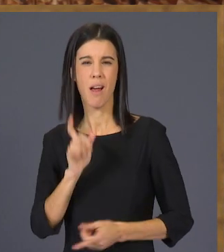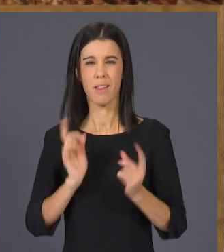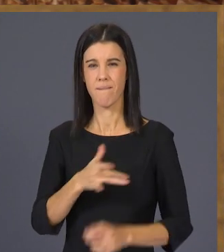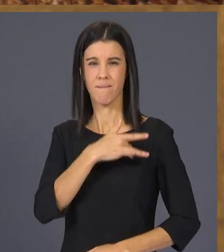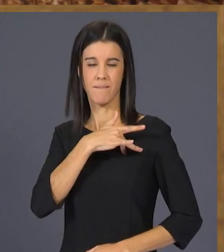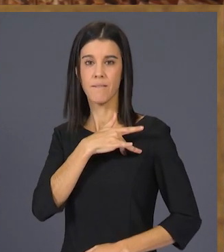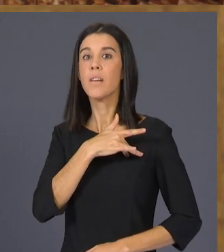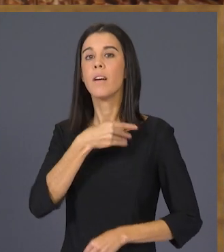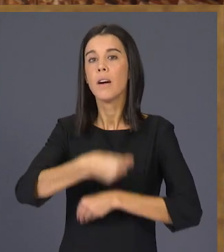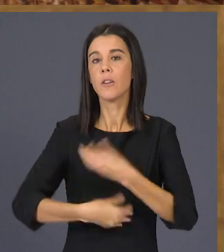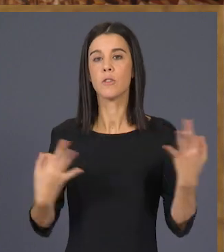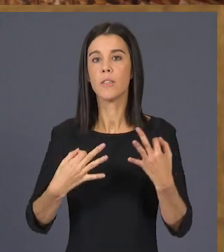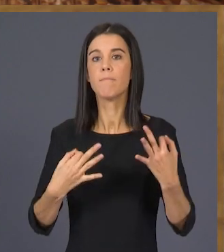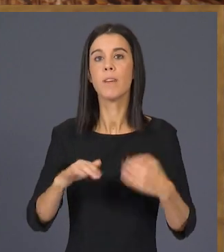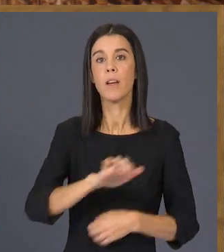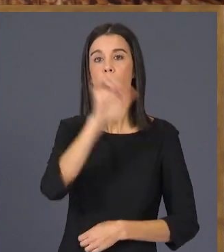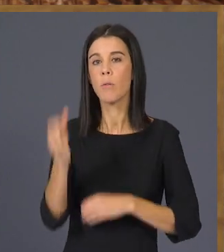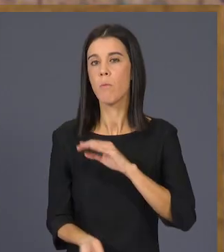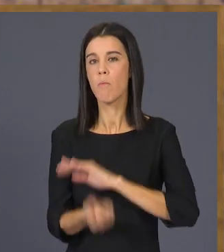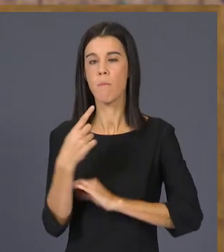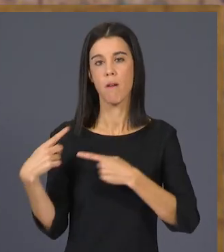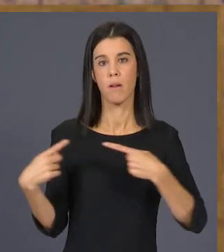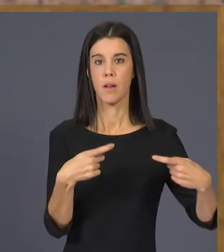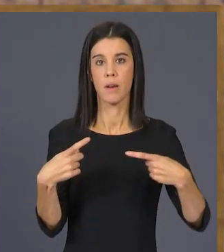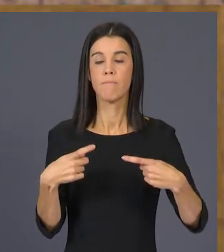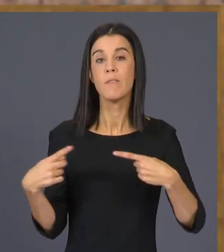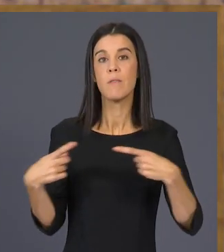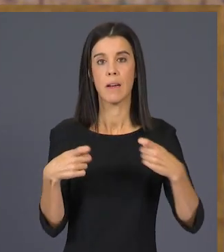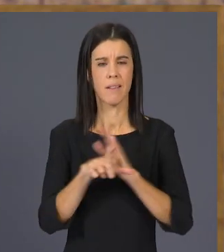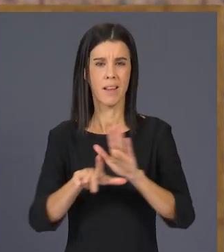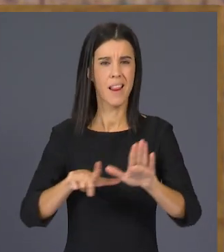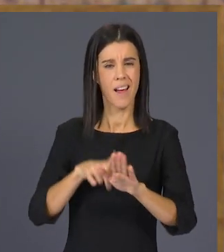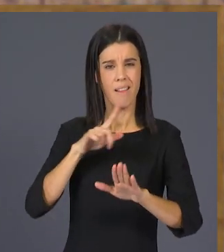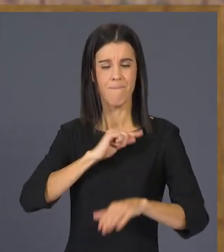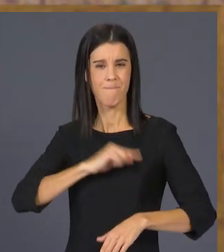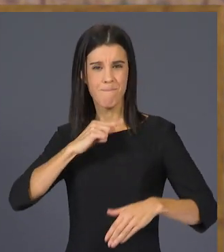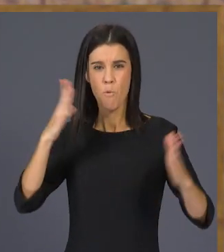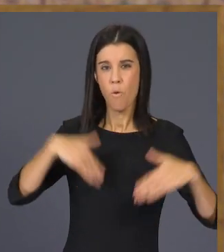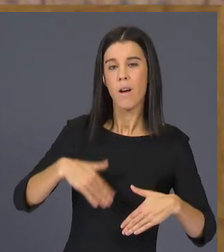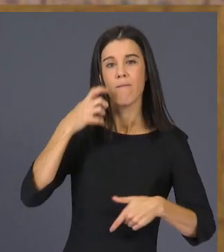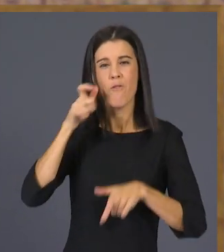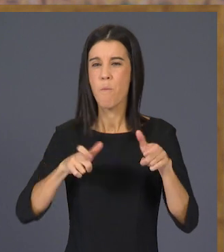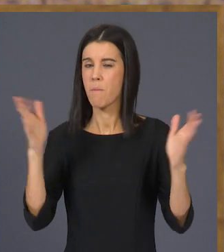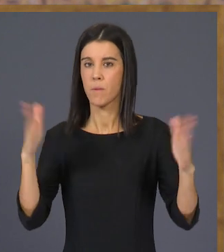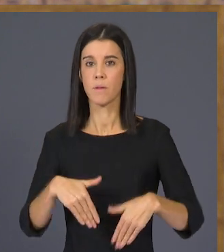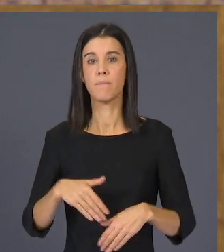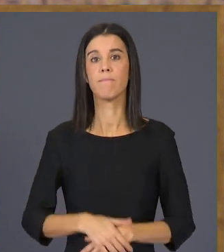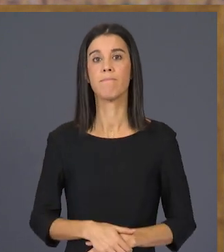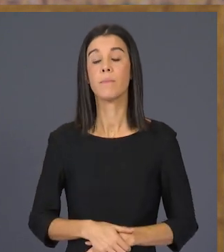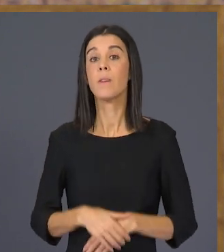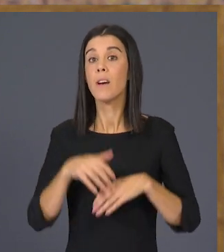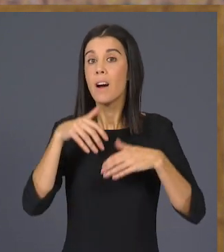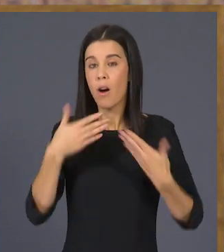'altres temps, han provocat una guerra al cor d'Europa. Una guerra il·legal, immoral, inhumana. Com no